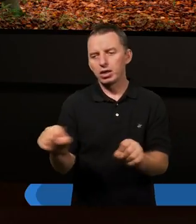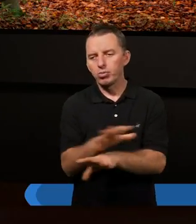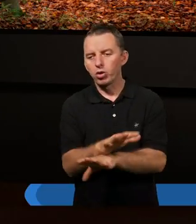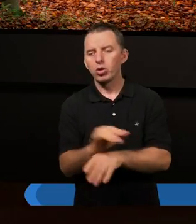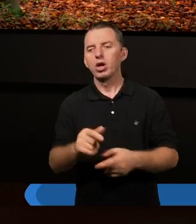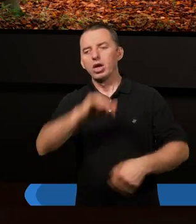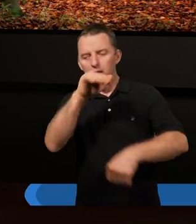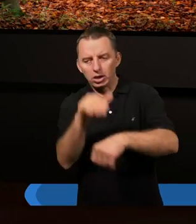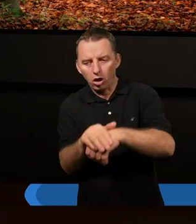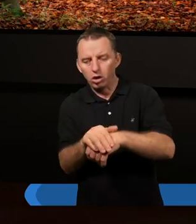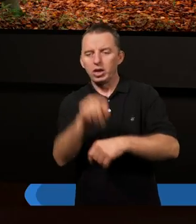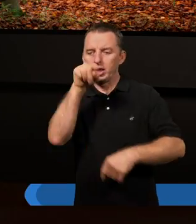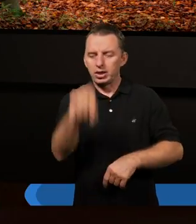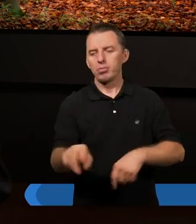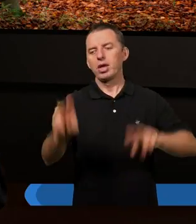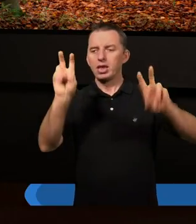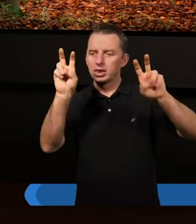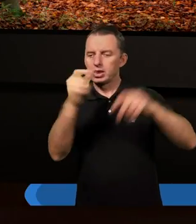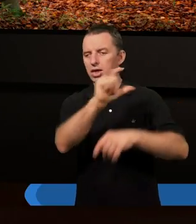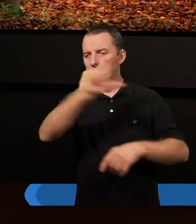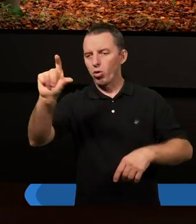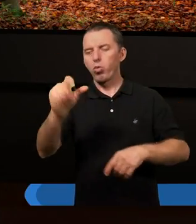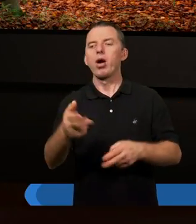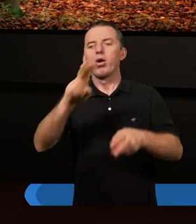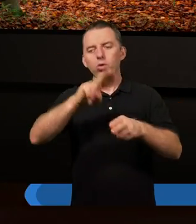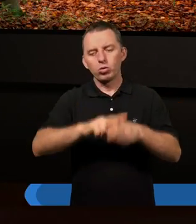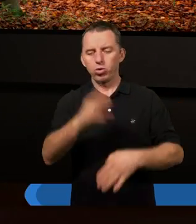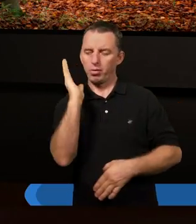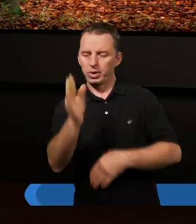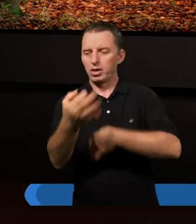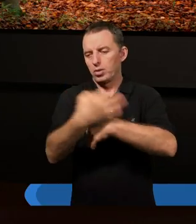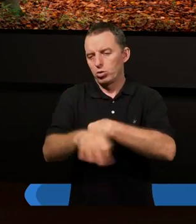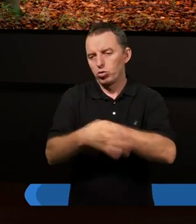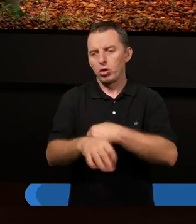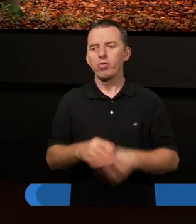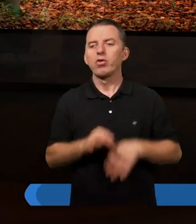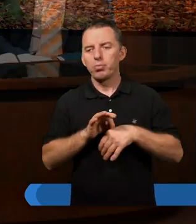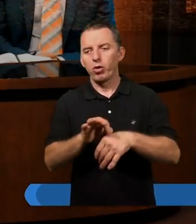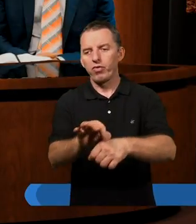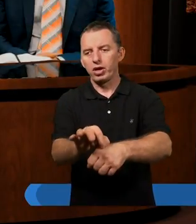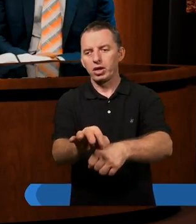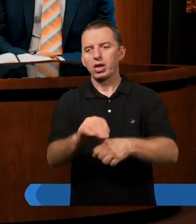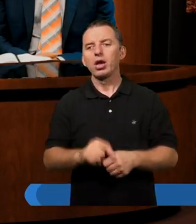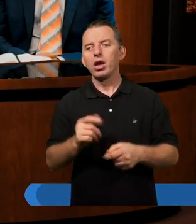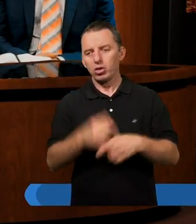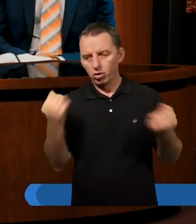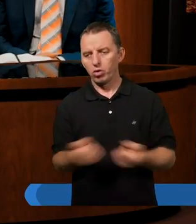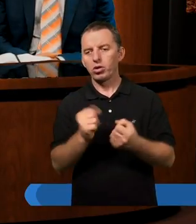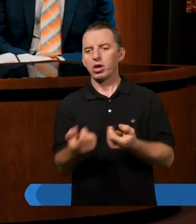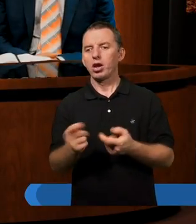Zgodnie zresztą z tytułem studium, które będziemy prowadzili. Wyłącznie przez wiarę.